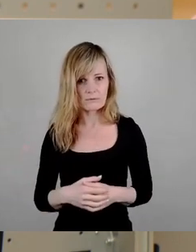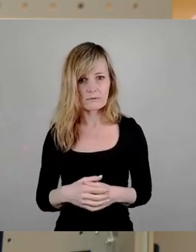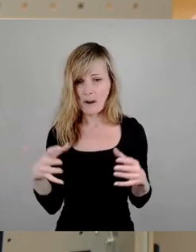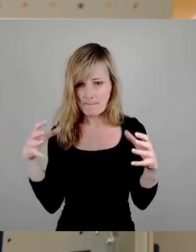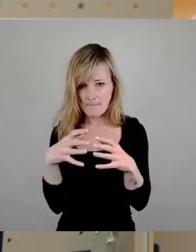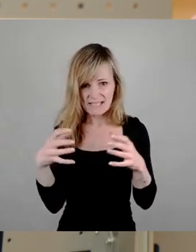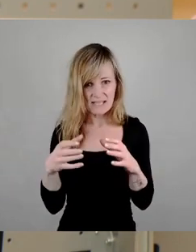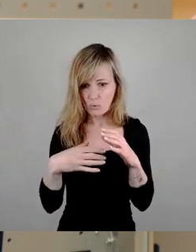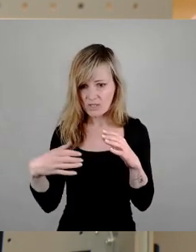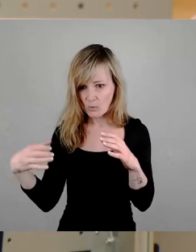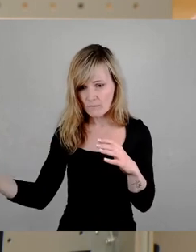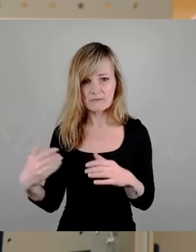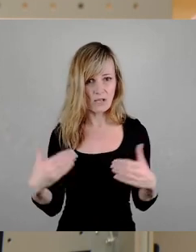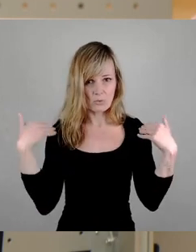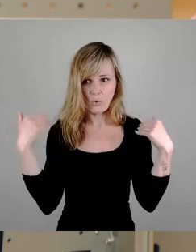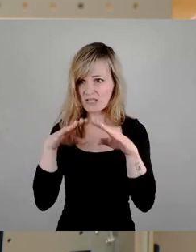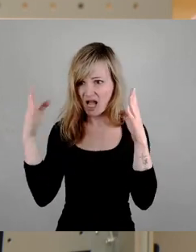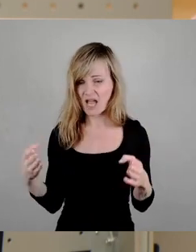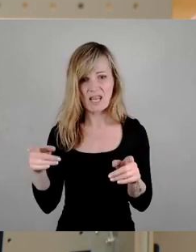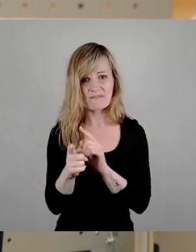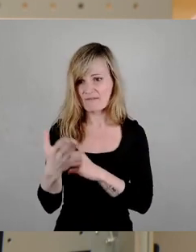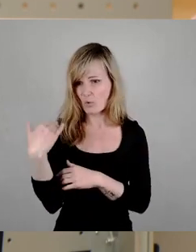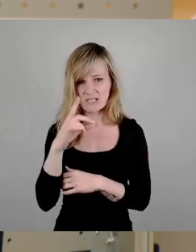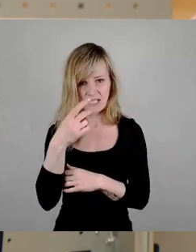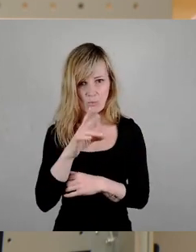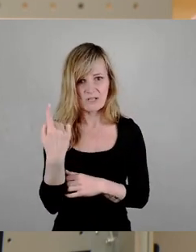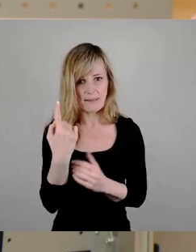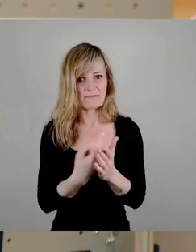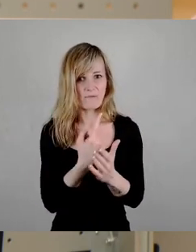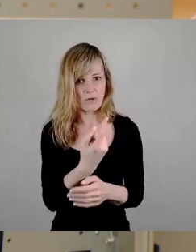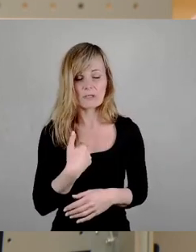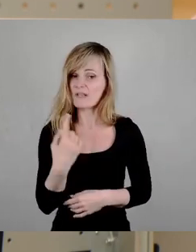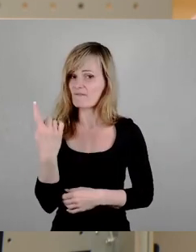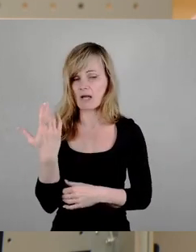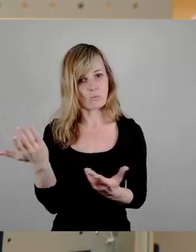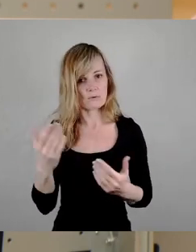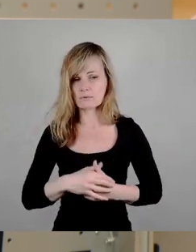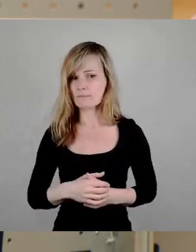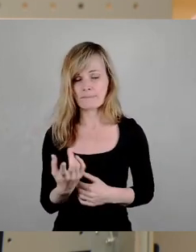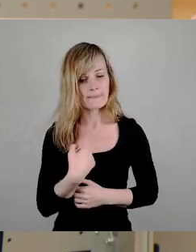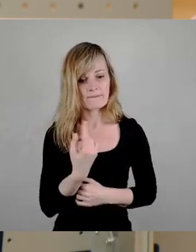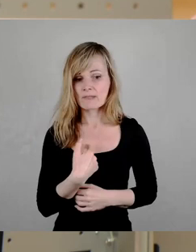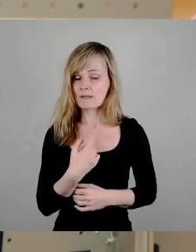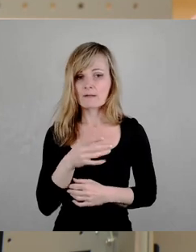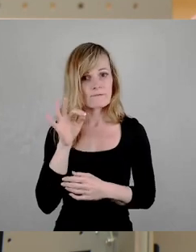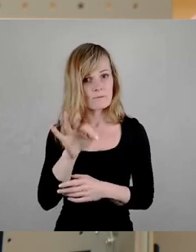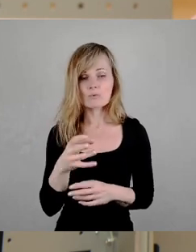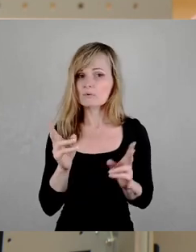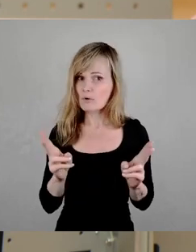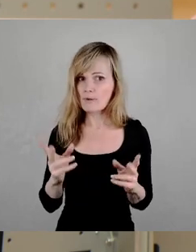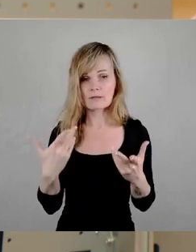hinauslaufen, auf Turnhallen, so wie es die CDU vor kurzem gefordert hat? Davor warne ich. Wir sind nach wie vor für eine